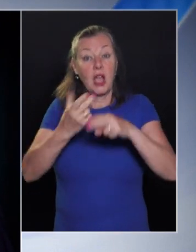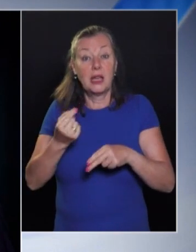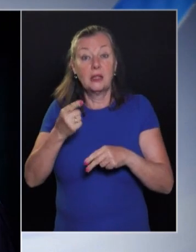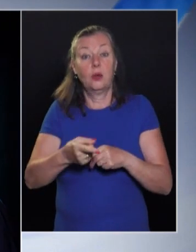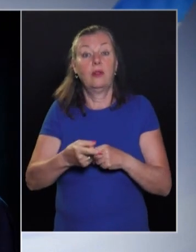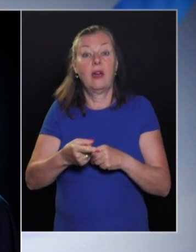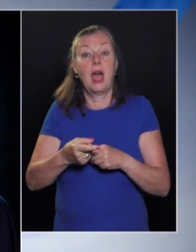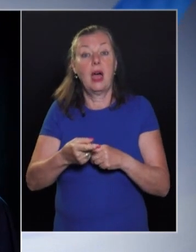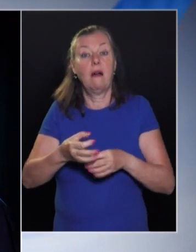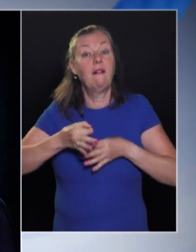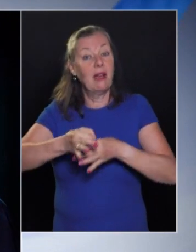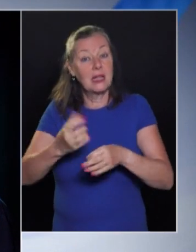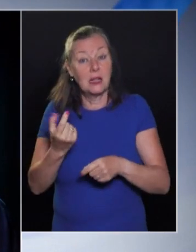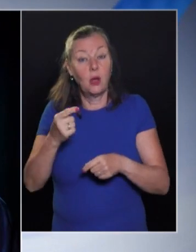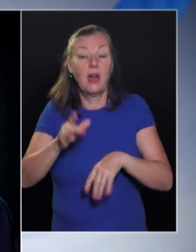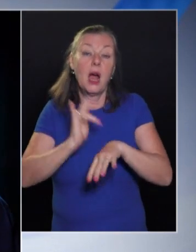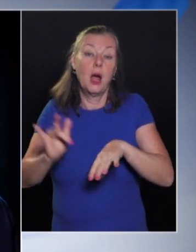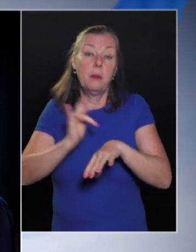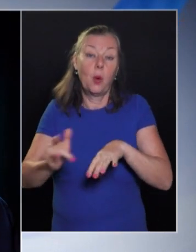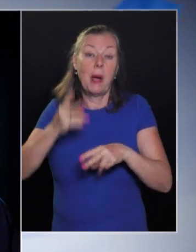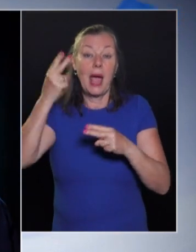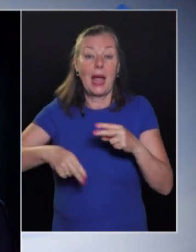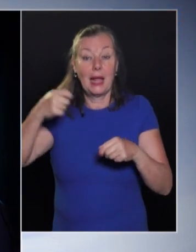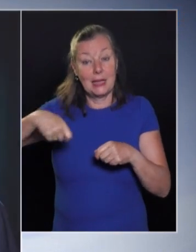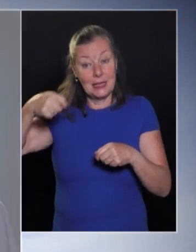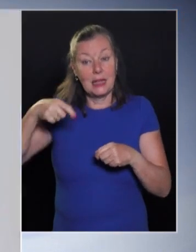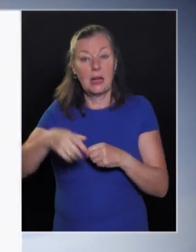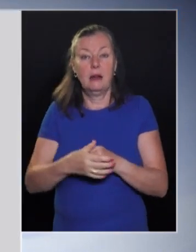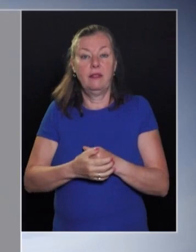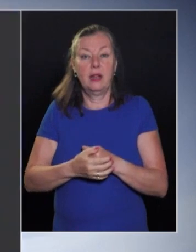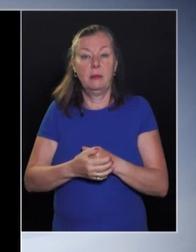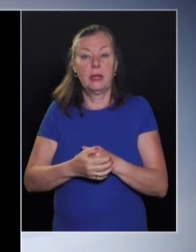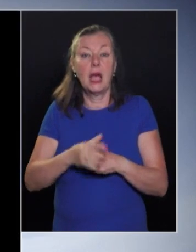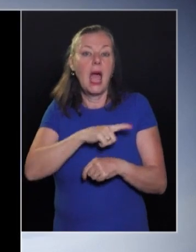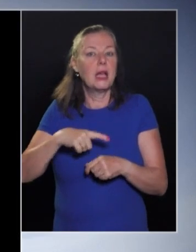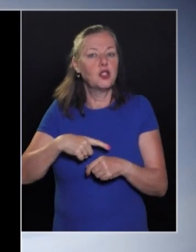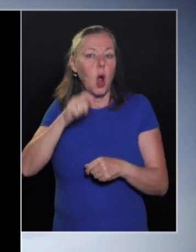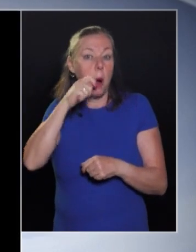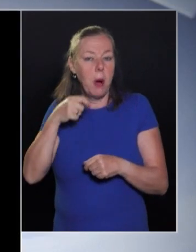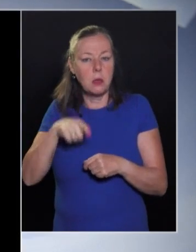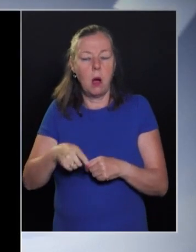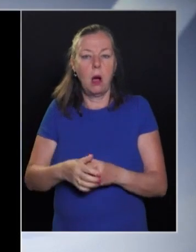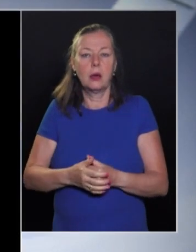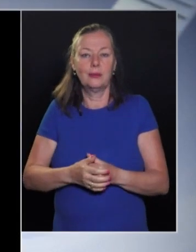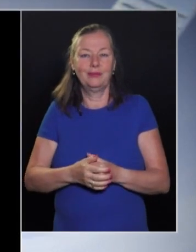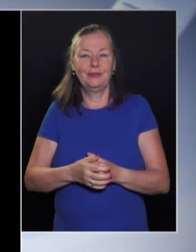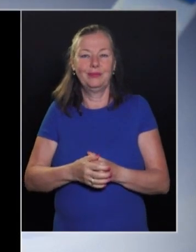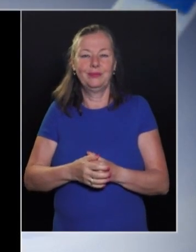mentorral, vagy segítővel, egy szakkörvezetővel próbálják elkészíteni a filmjeiket. És ez igazából csak nálunk van.